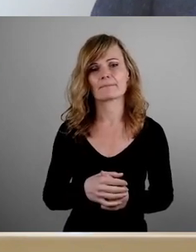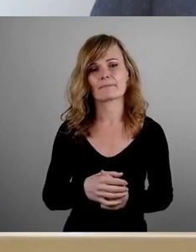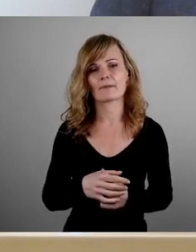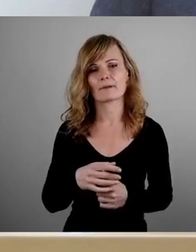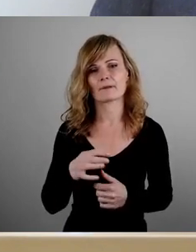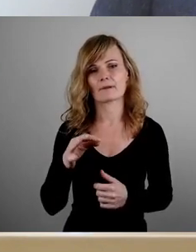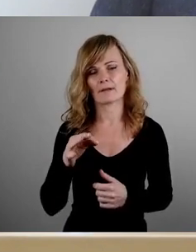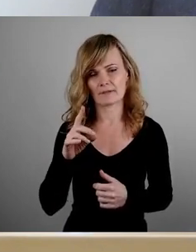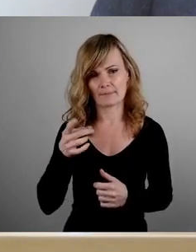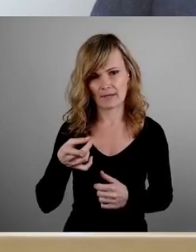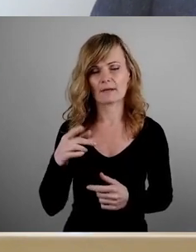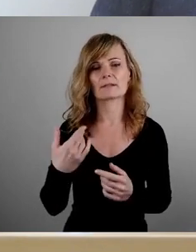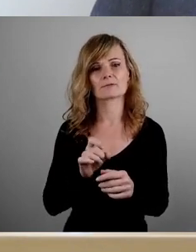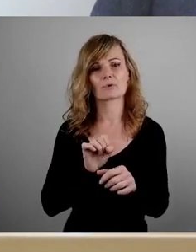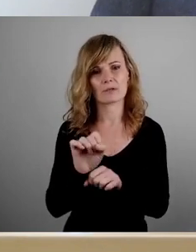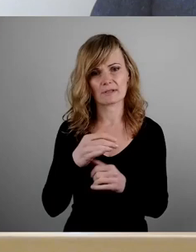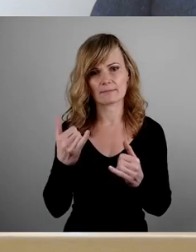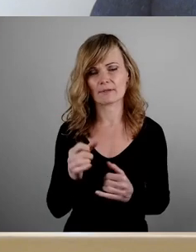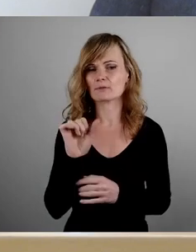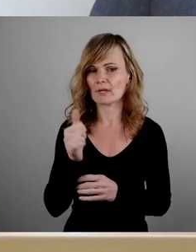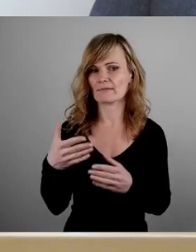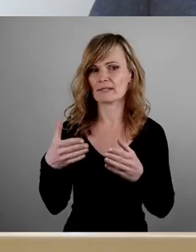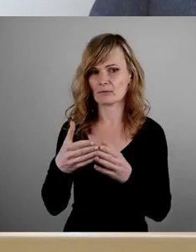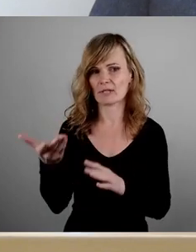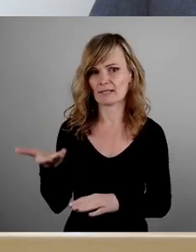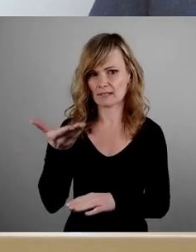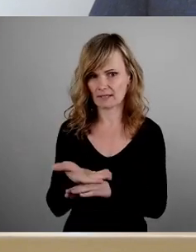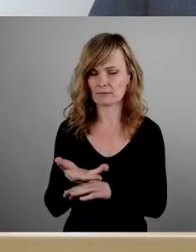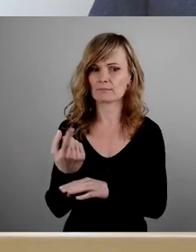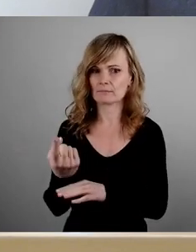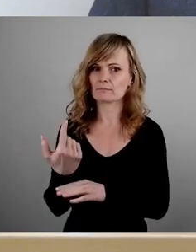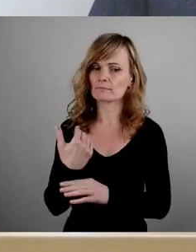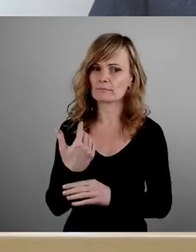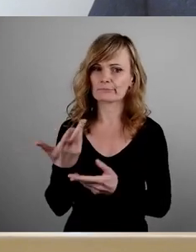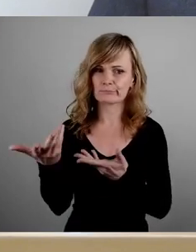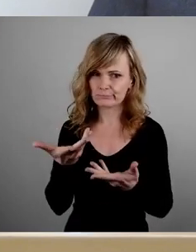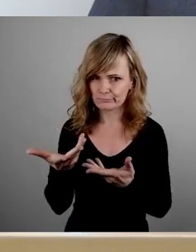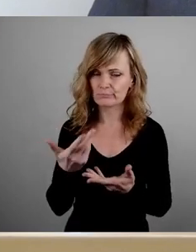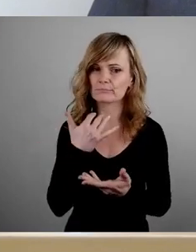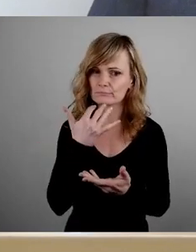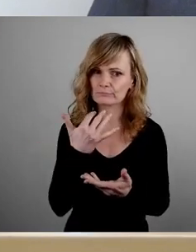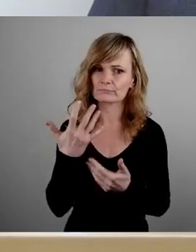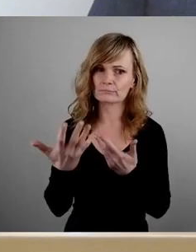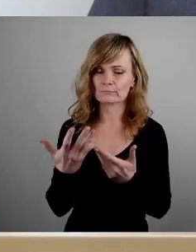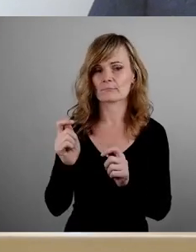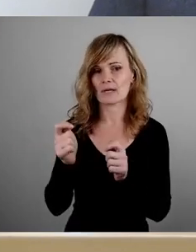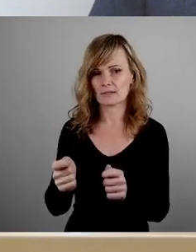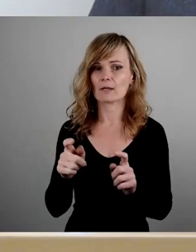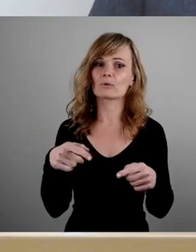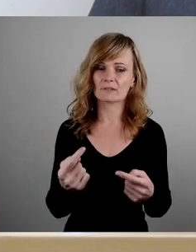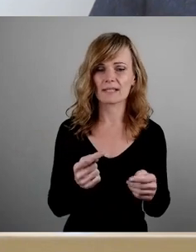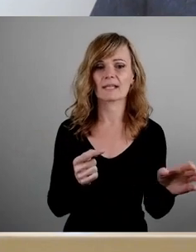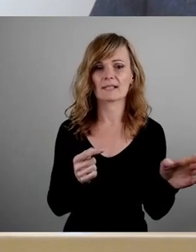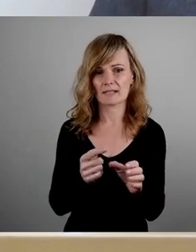lassen erstmal die einreichende Fraktion den Antrag einbringen und würden anschließend den Ersetzungsantrag FDP